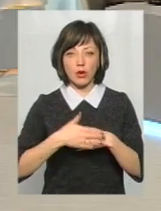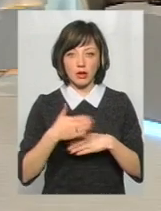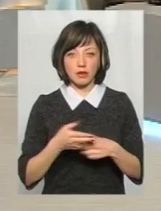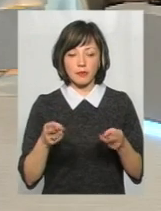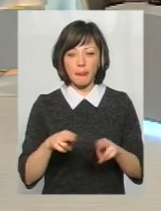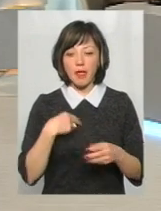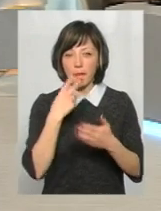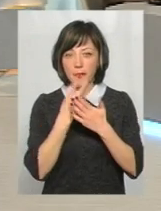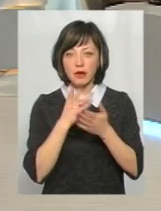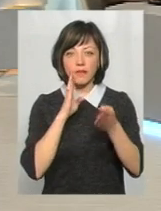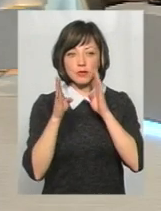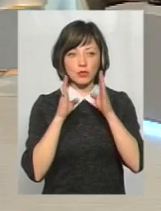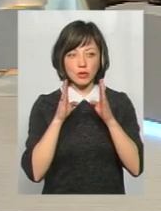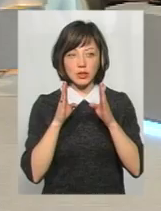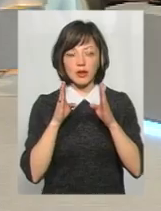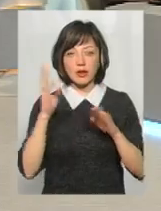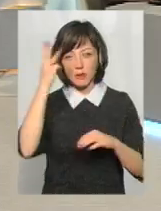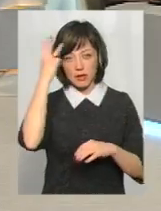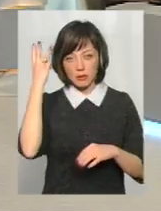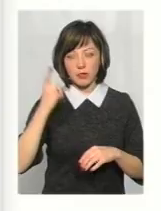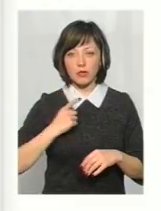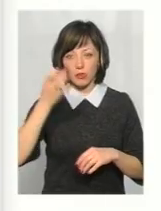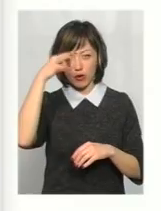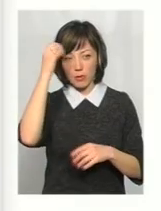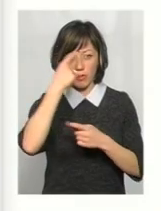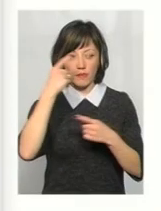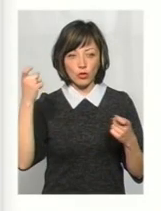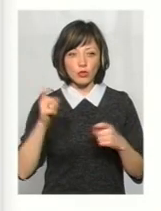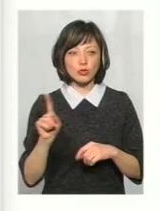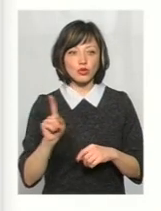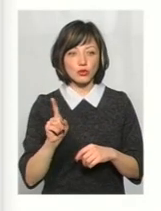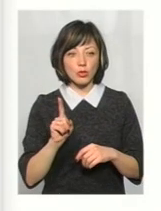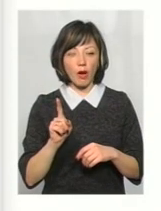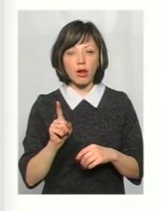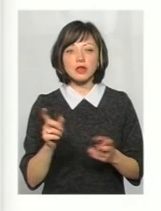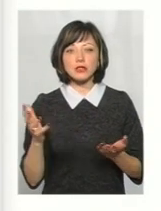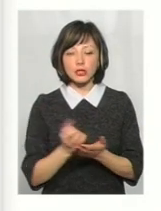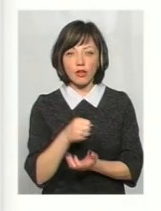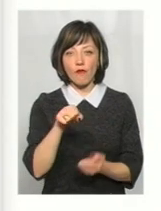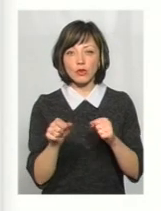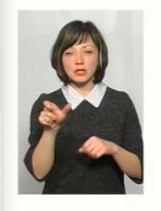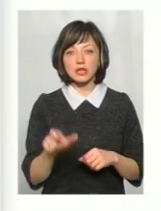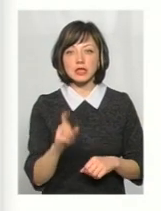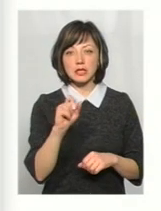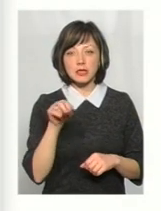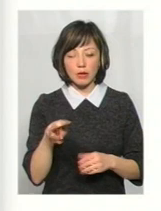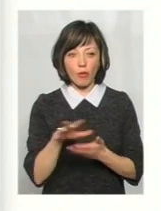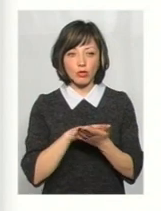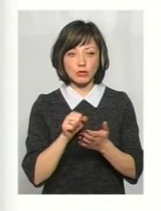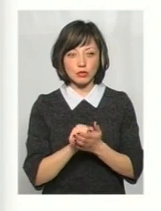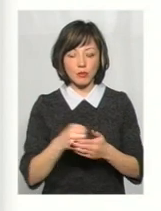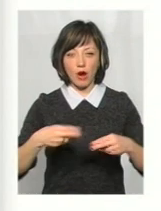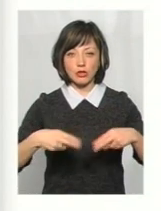у Фейсбук на сторінці Патрульної поліції Хмельницької області повідомлення про те, що розшукали водія Зіла, який пошкодив